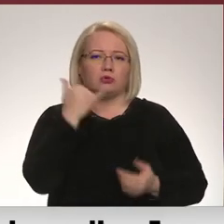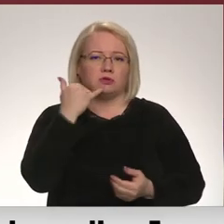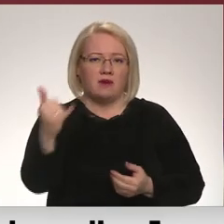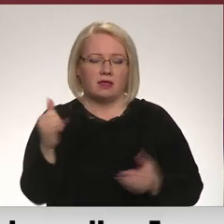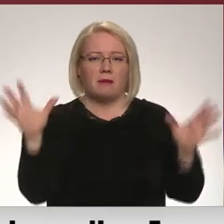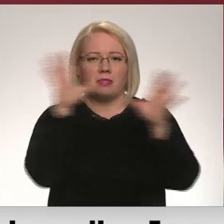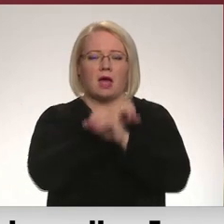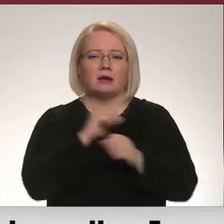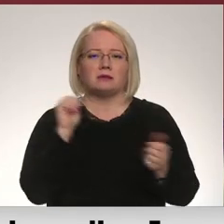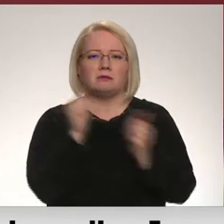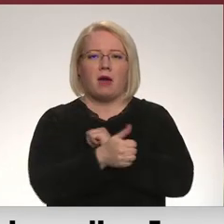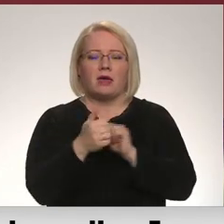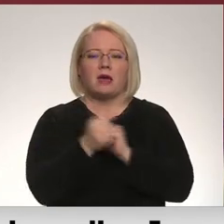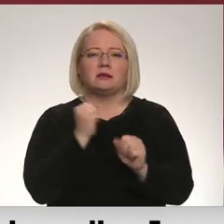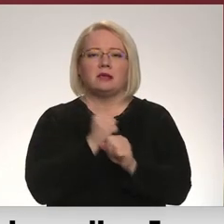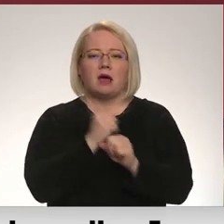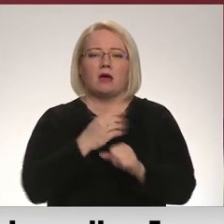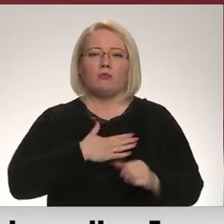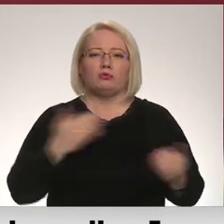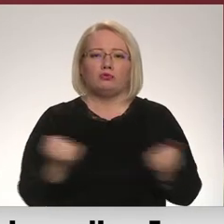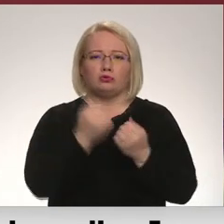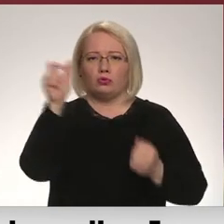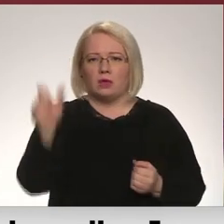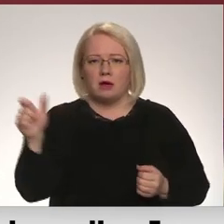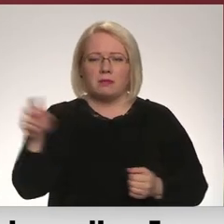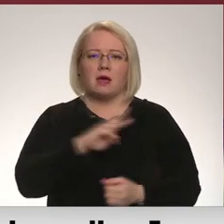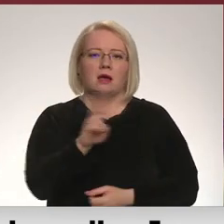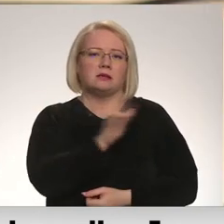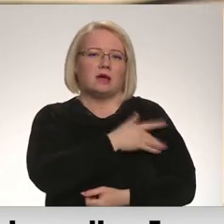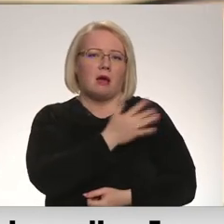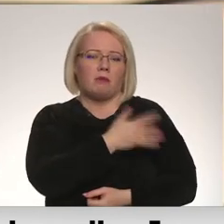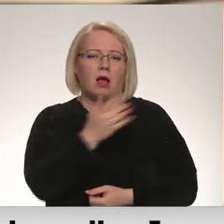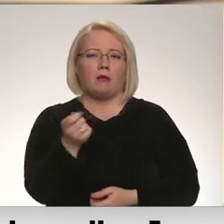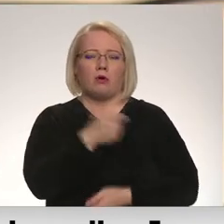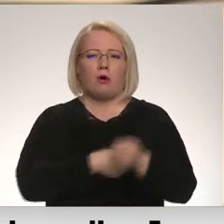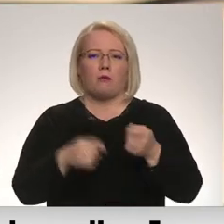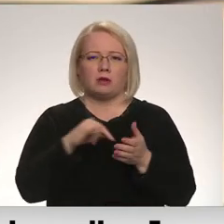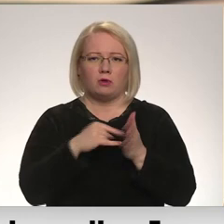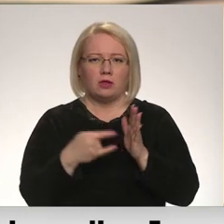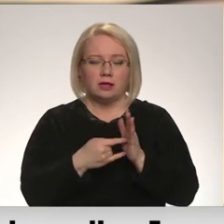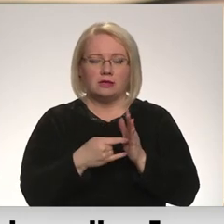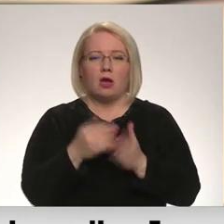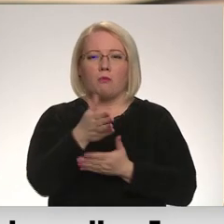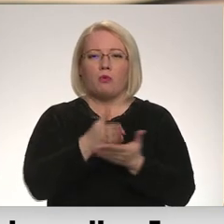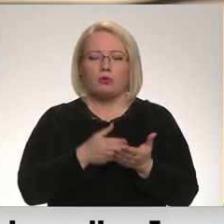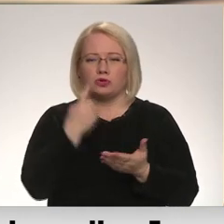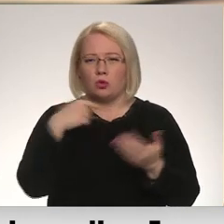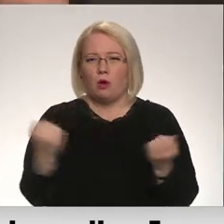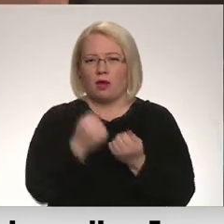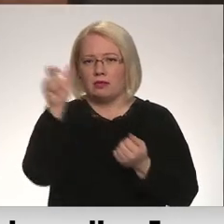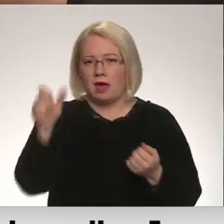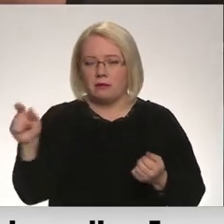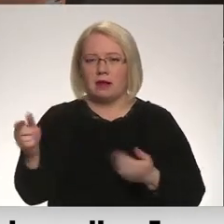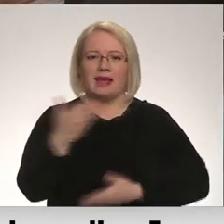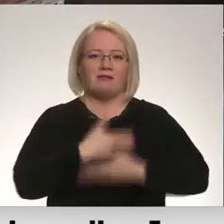maiņās mums strādā mūsu darbinieki, kuri apkalpo arī komētas projektu. Puse no uzņēmuma darbiniekiem ir cilvēki